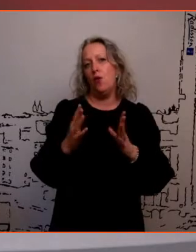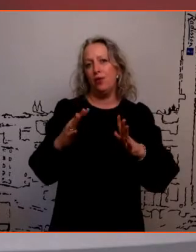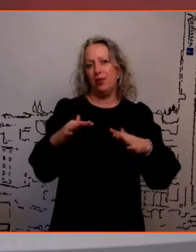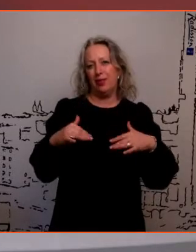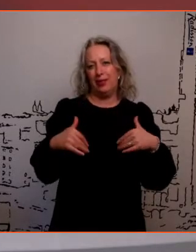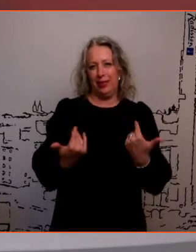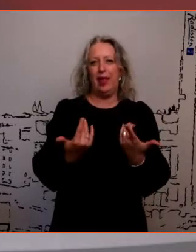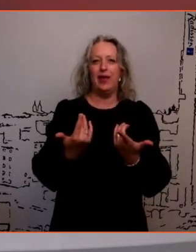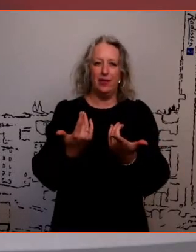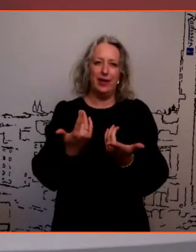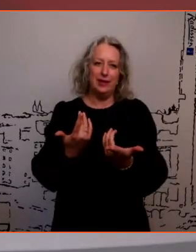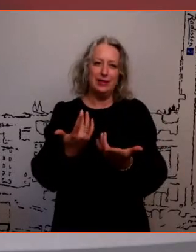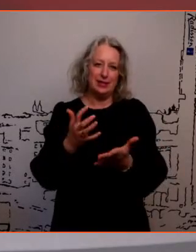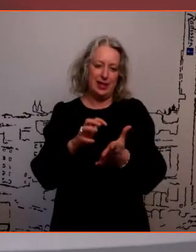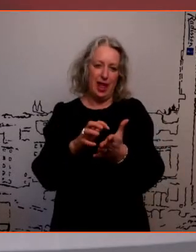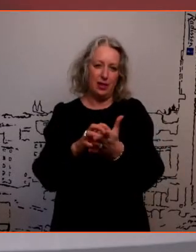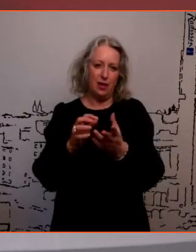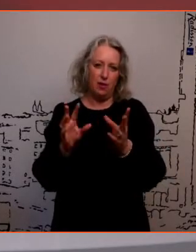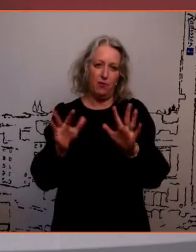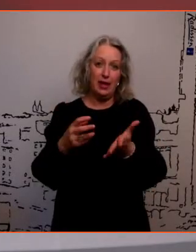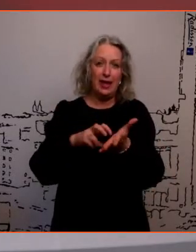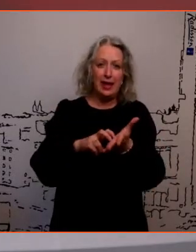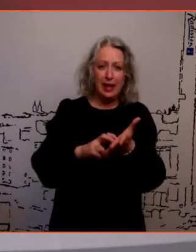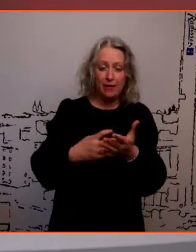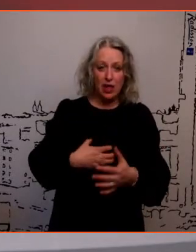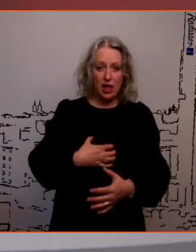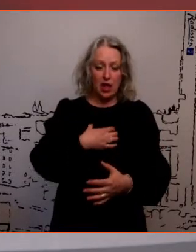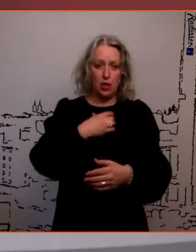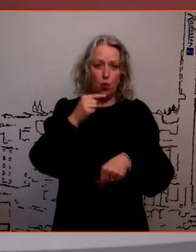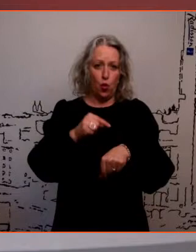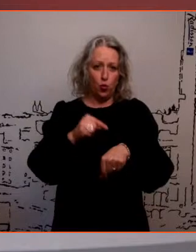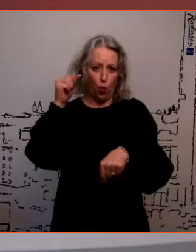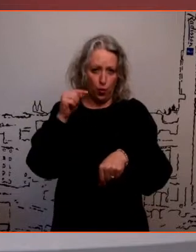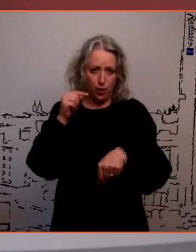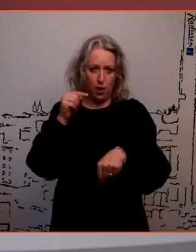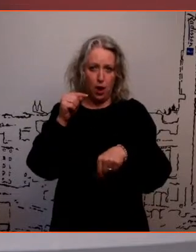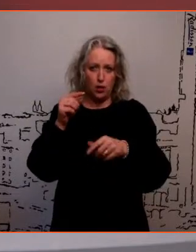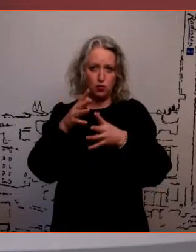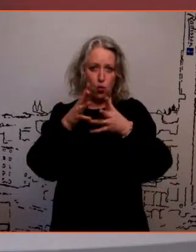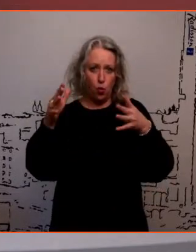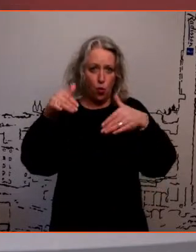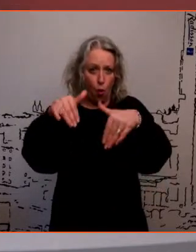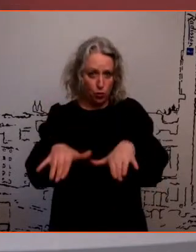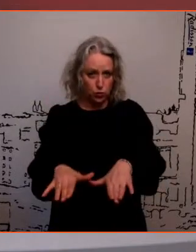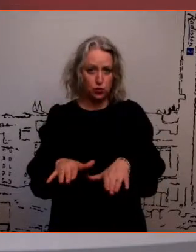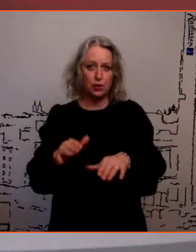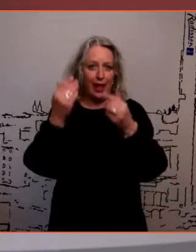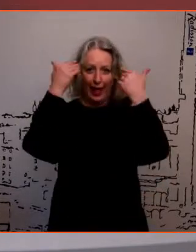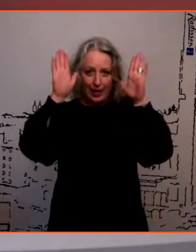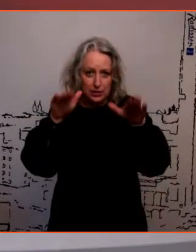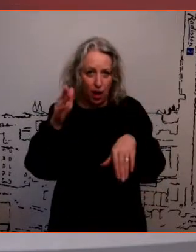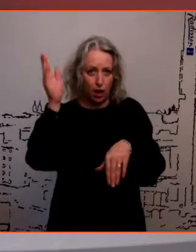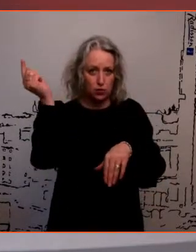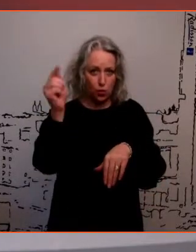märk kui hirmu tunne muutuse, väga suure muutuse, väga suure otsuse ees ja teatmatuse ees. Et mis mõdugi